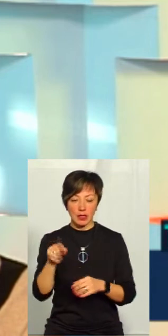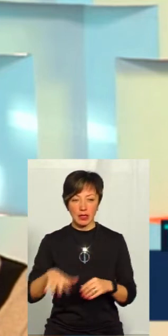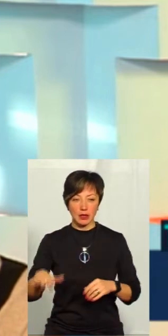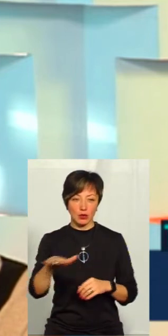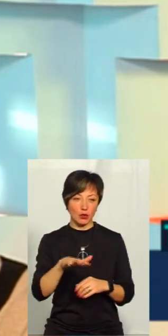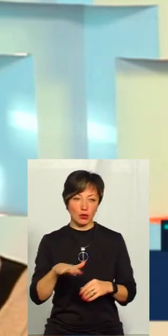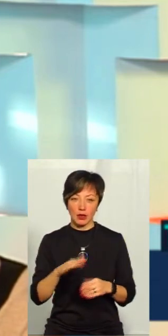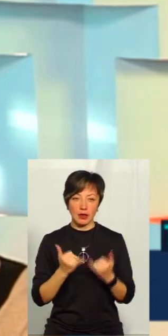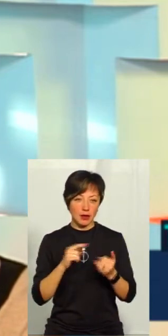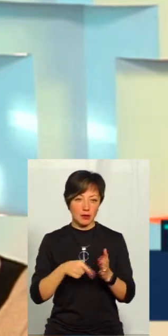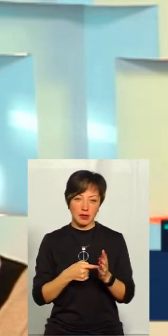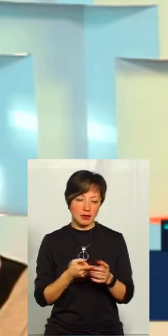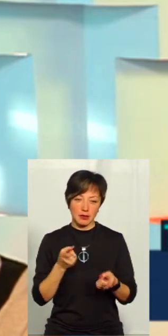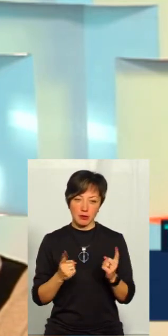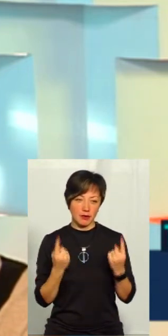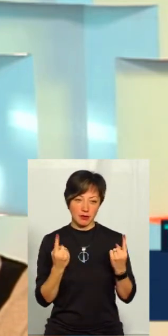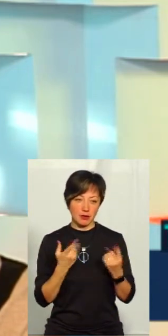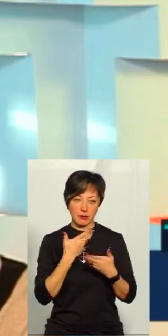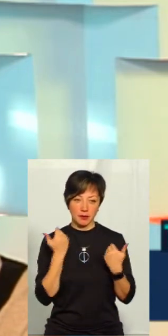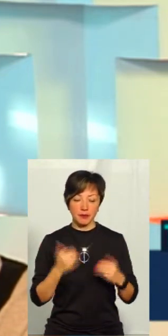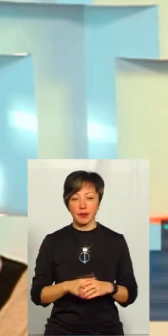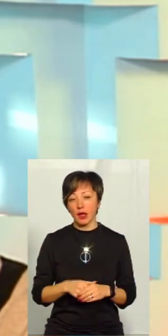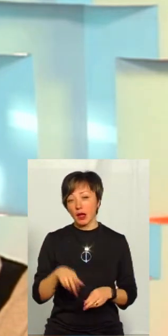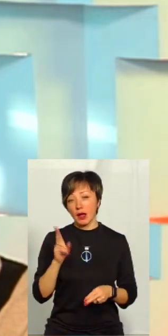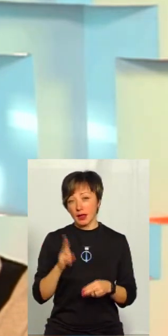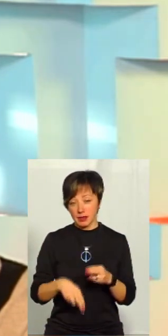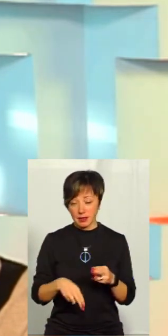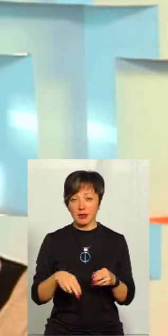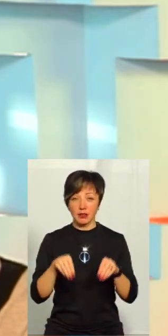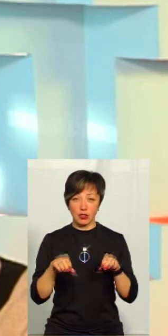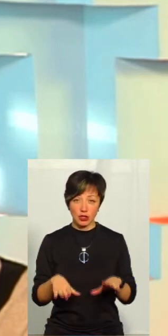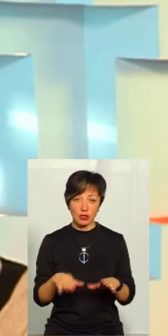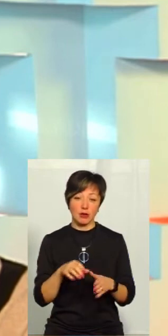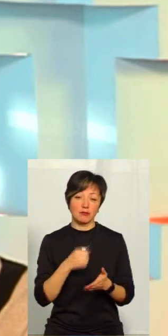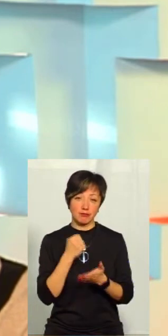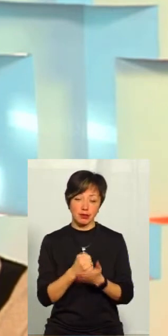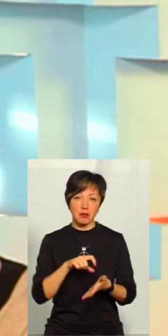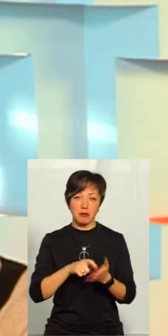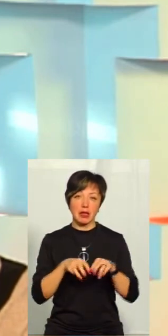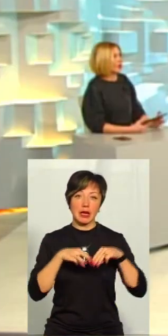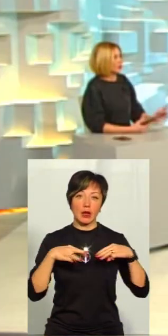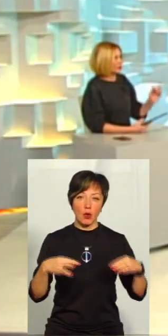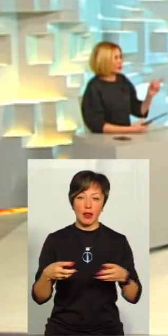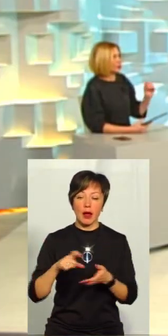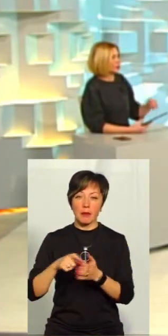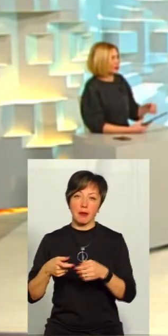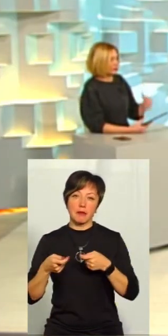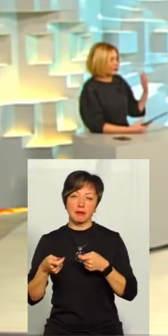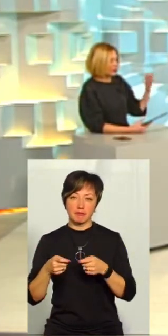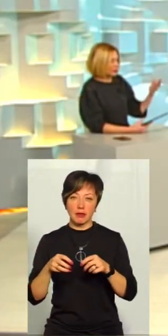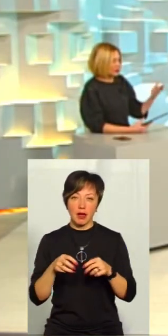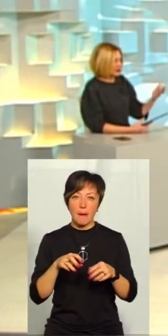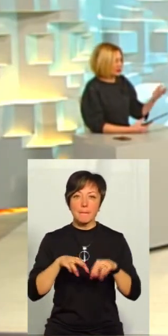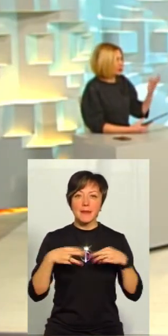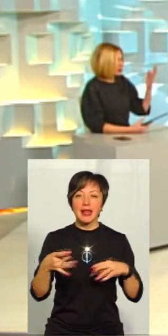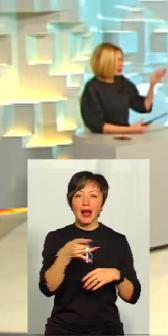території, для міста не будуть, насправді, значними. Але кінцеву крапку в цьому поставить Мінрегіон і Кабінет міністрів. От ви рекомендували